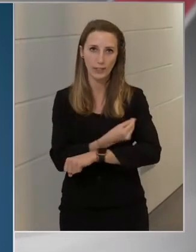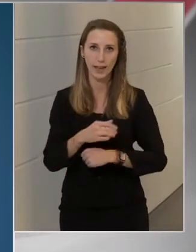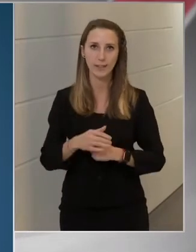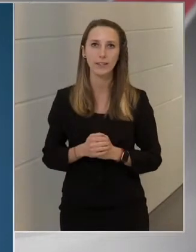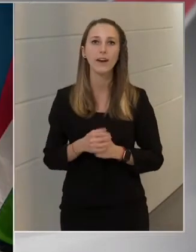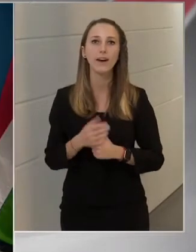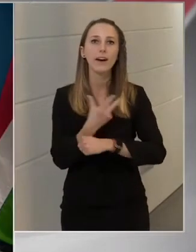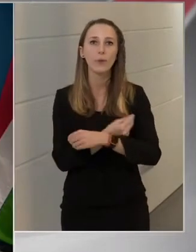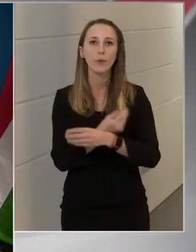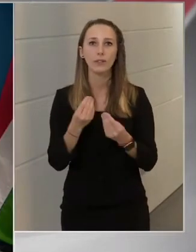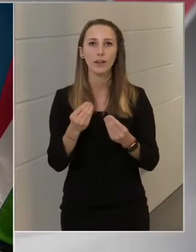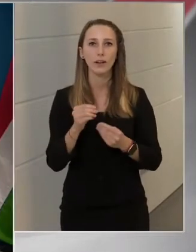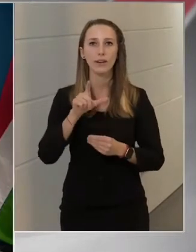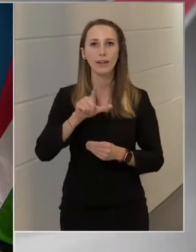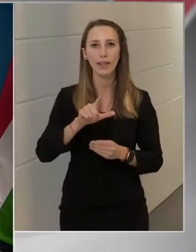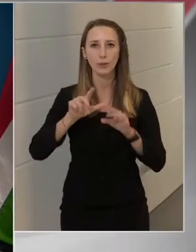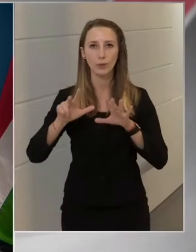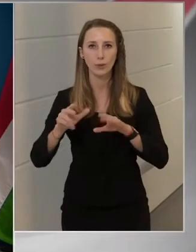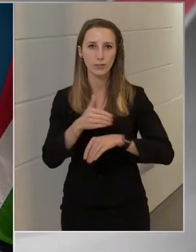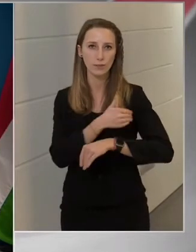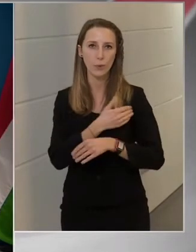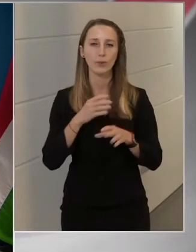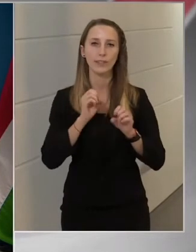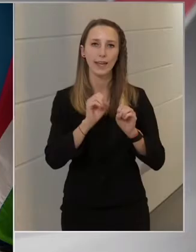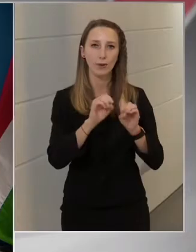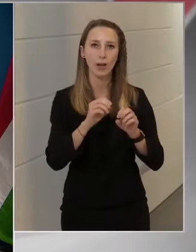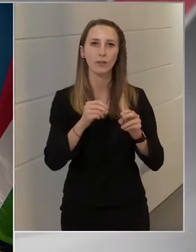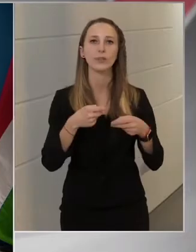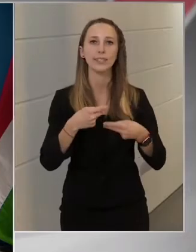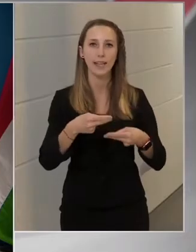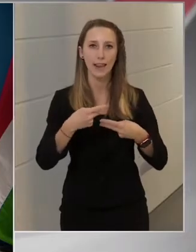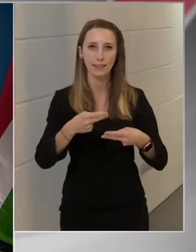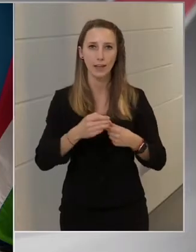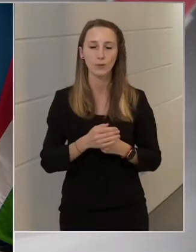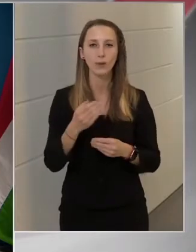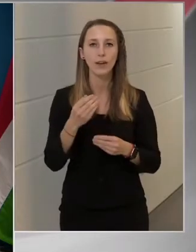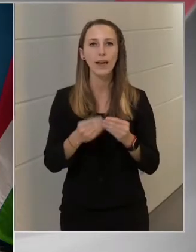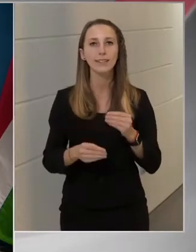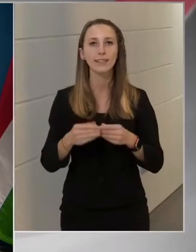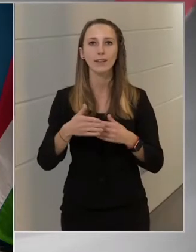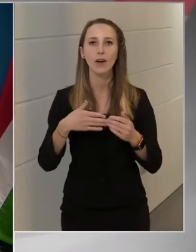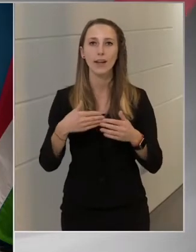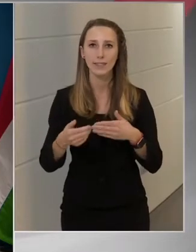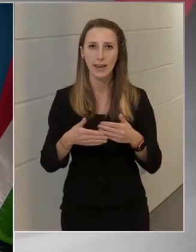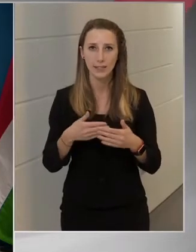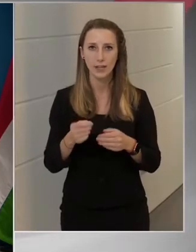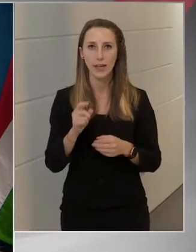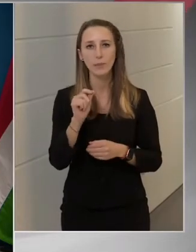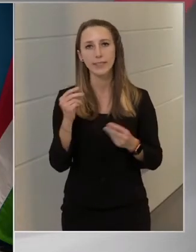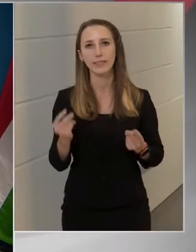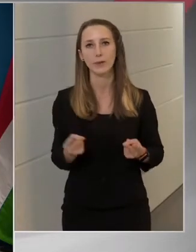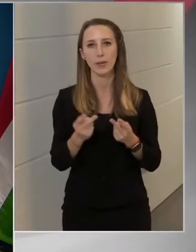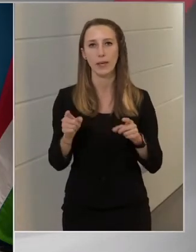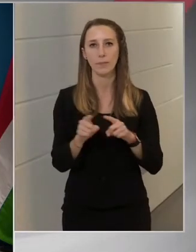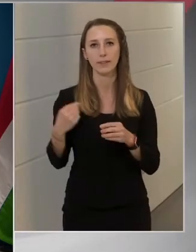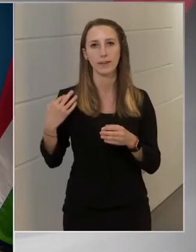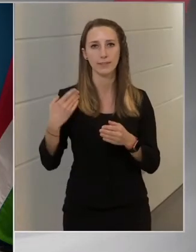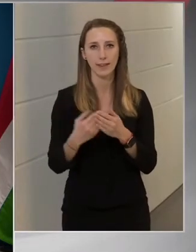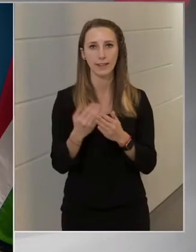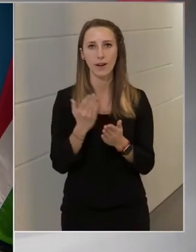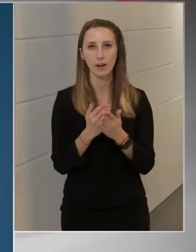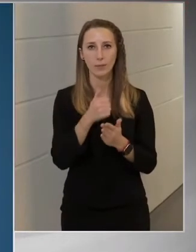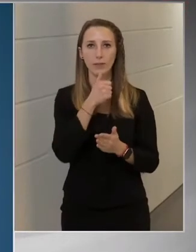Ez az oltóanyag 2-8 fokon tárolható és szállítható, ezért a kezelése egy kicsit könnyebb, mint az eddig